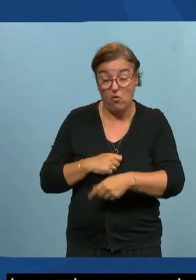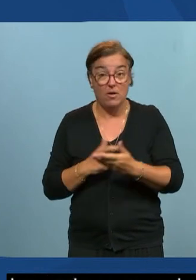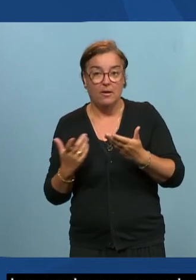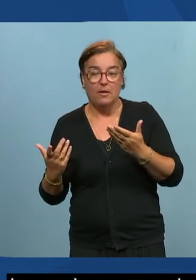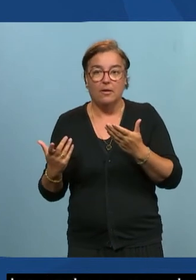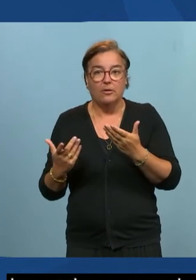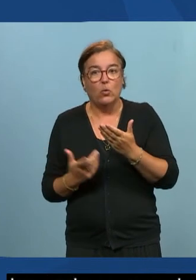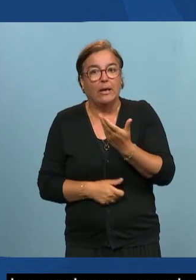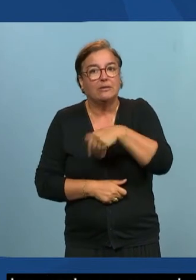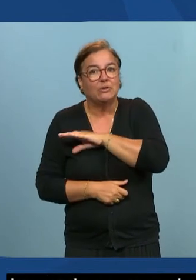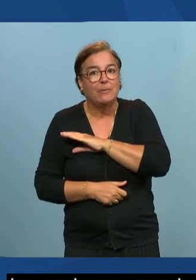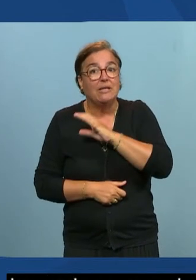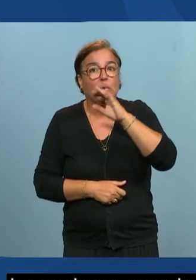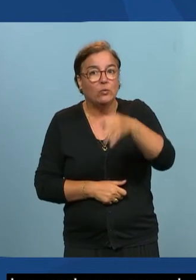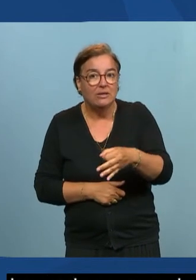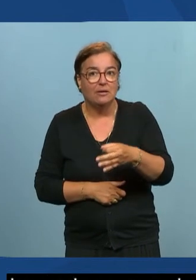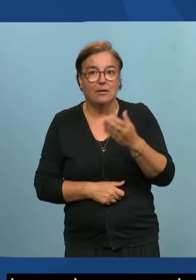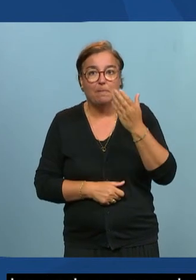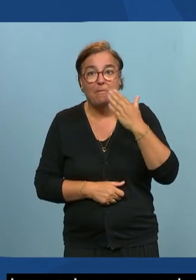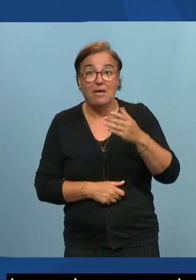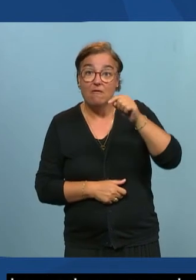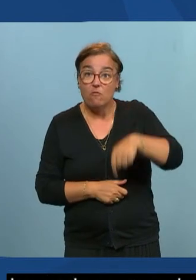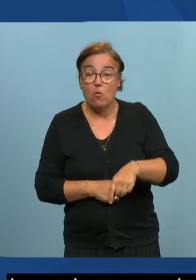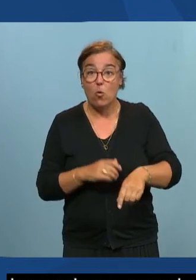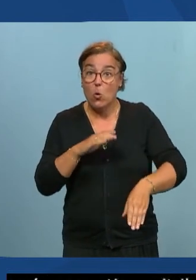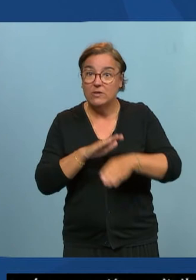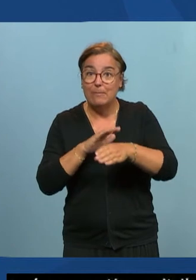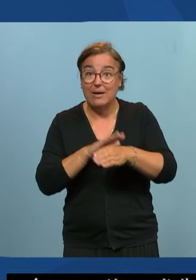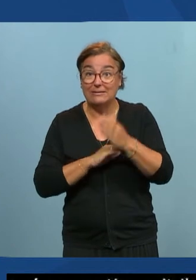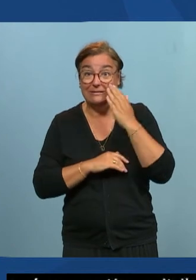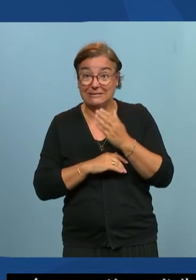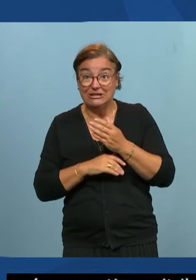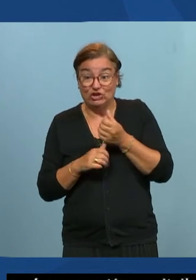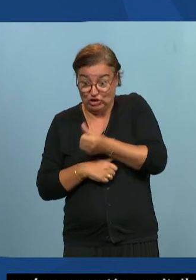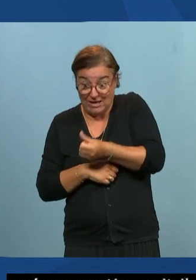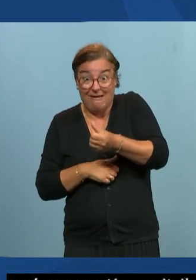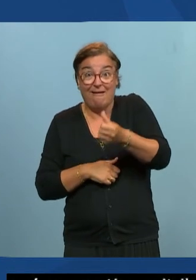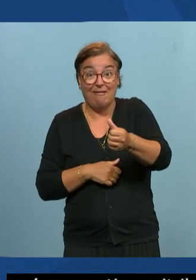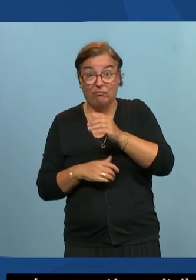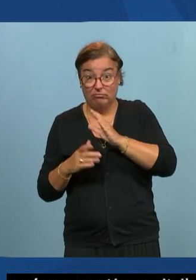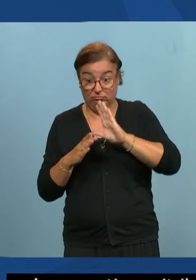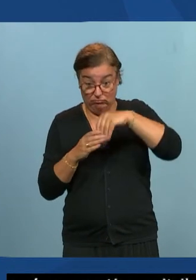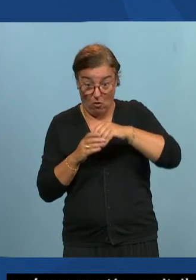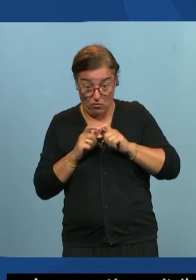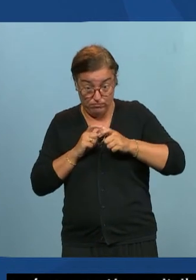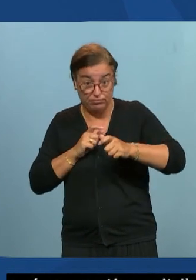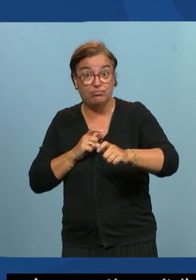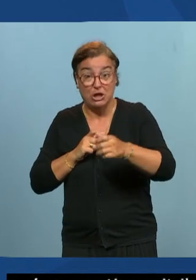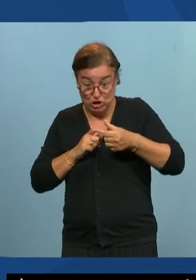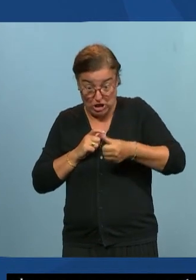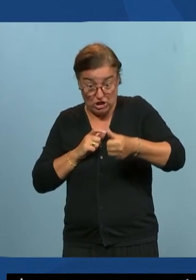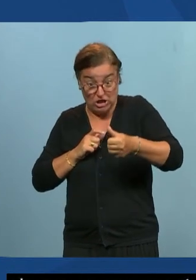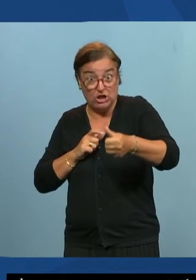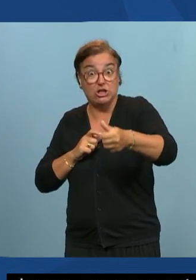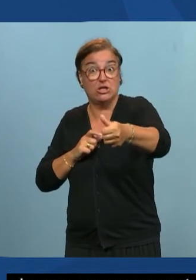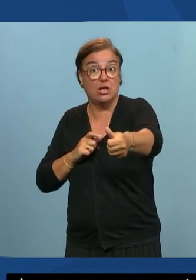de la responsabilité c'est aussi plus simple de prendre en compte si on le prend tous à notre échelle en fait donc c'est aussi une vision qui est de se dire si moi à mon